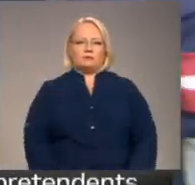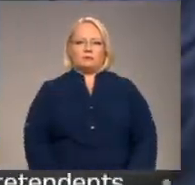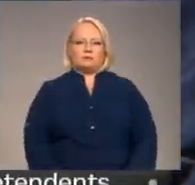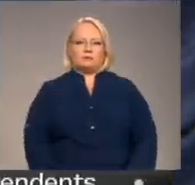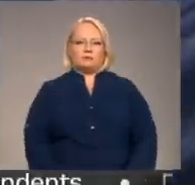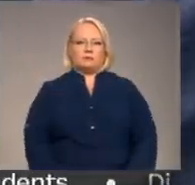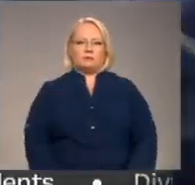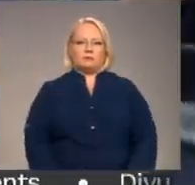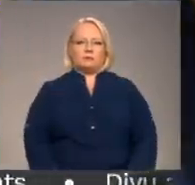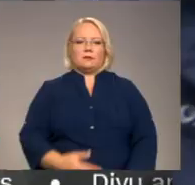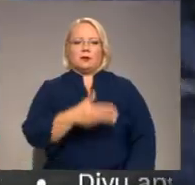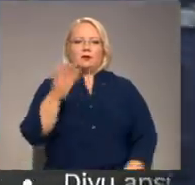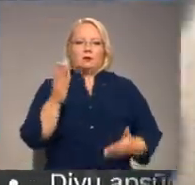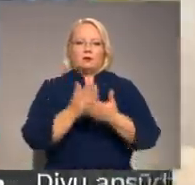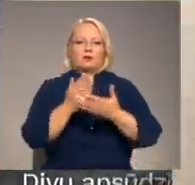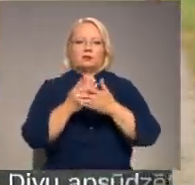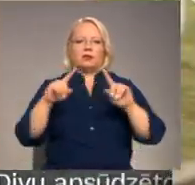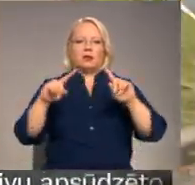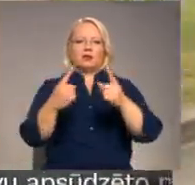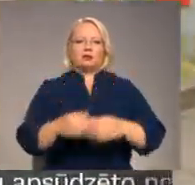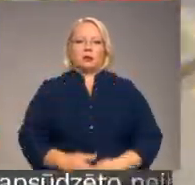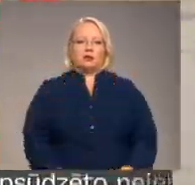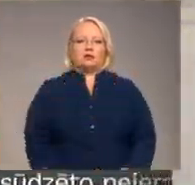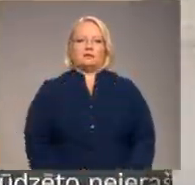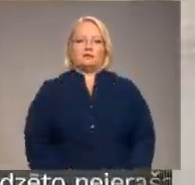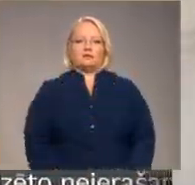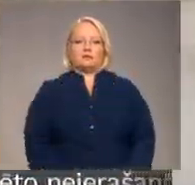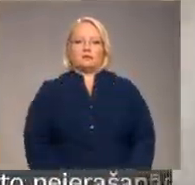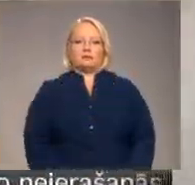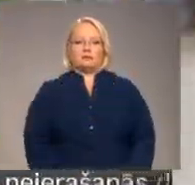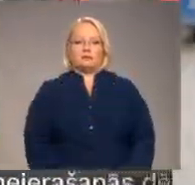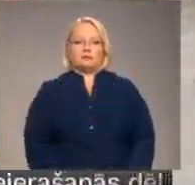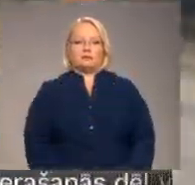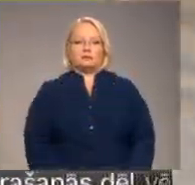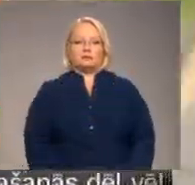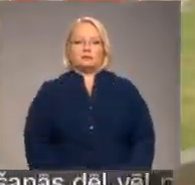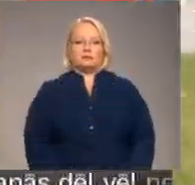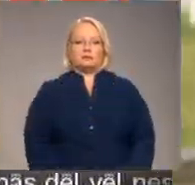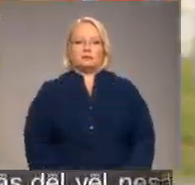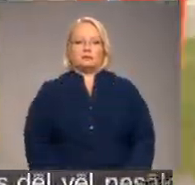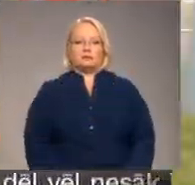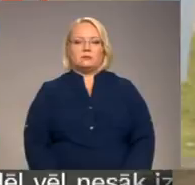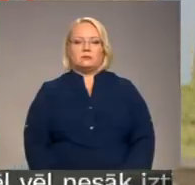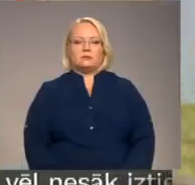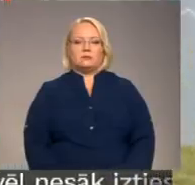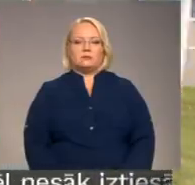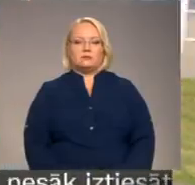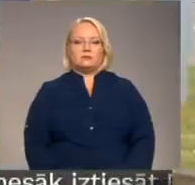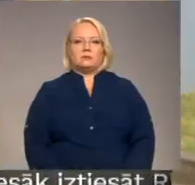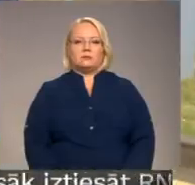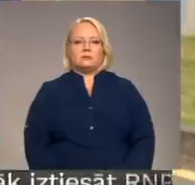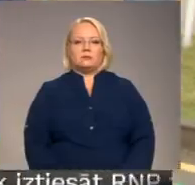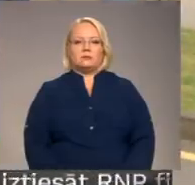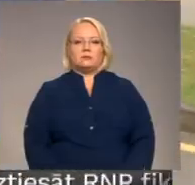esat aizturētā? Pirma atkārto, pirma māju! Tas ne manis ir, man ir norskārts, man ir tā kļos metrus,